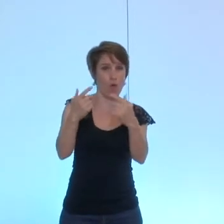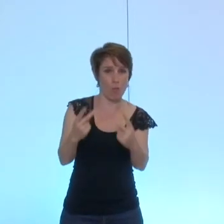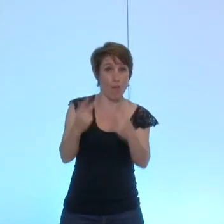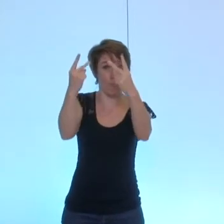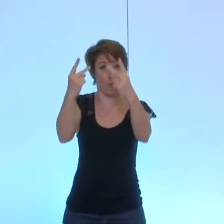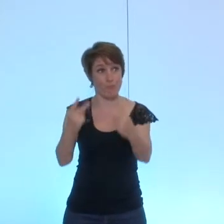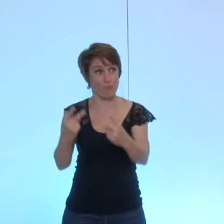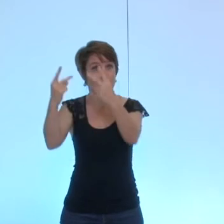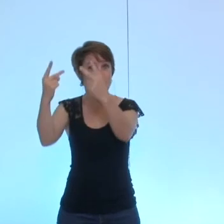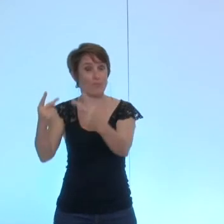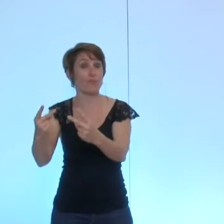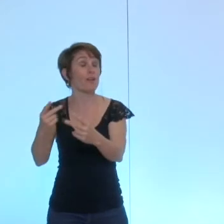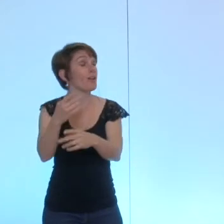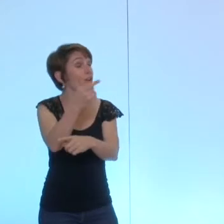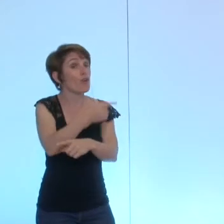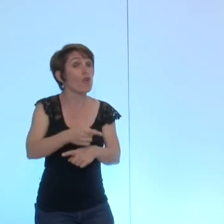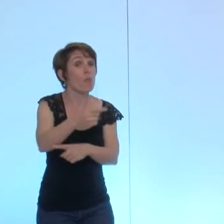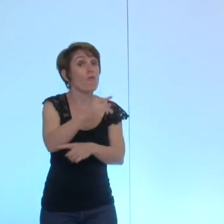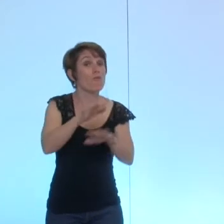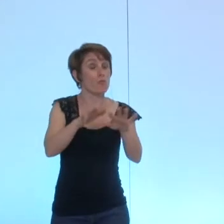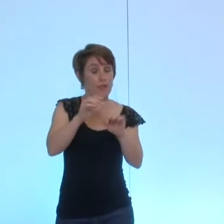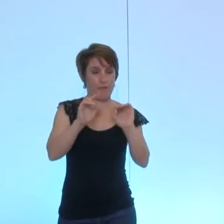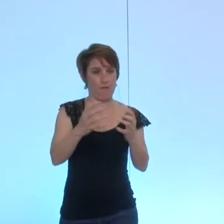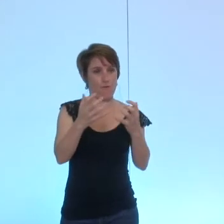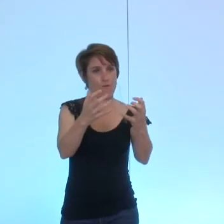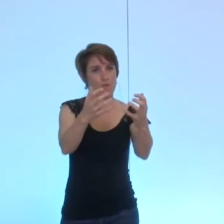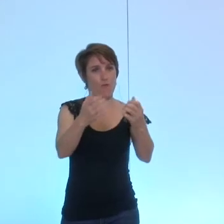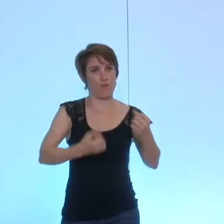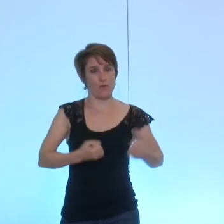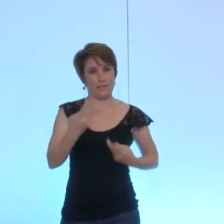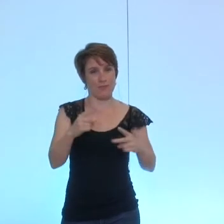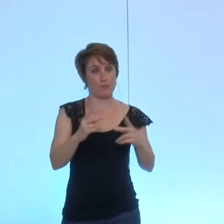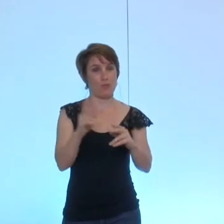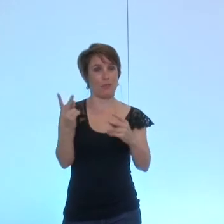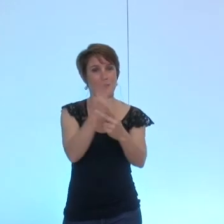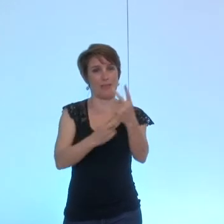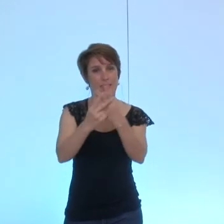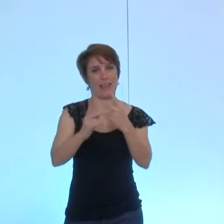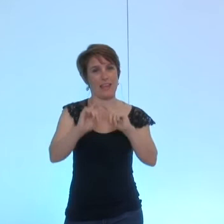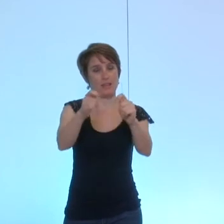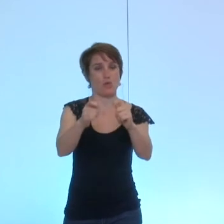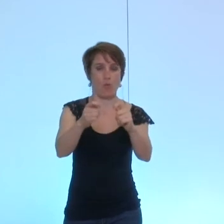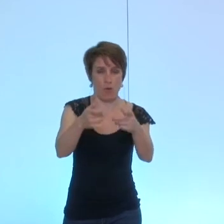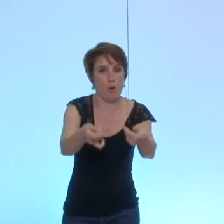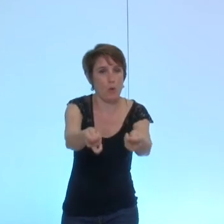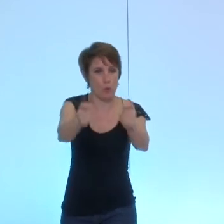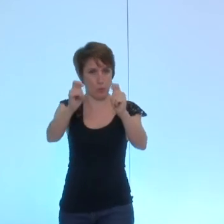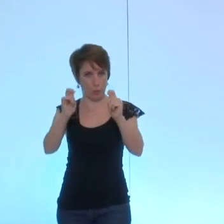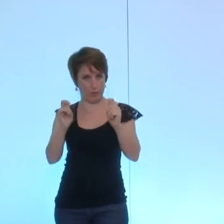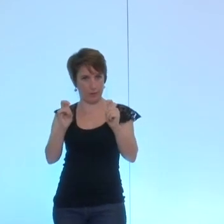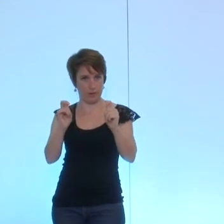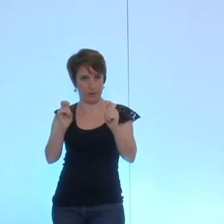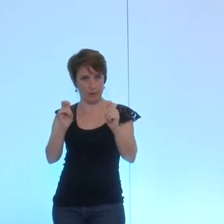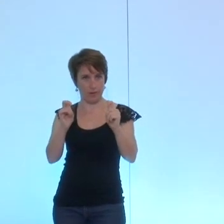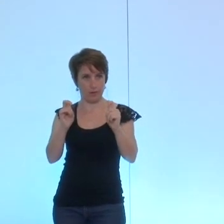de mettre un terme à la délégation de services publics enfin de ne pas la renouveler s'il s'agit d'indemniser les actionnaires privés on a les